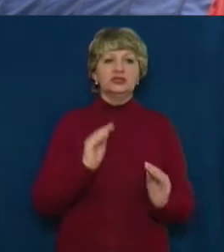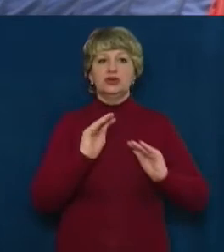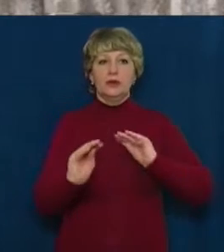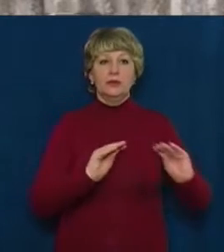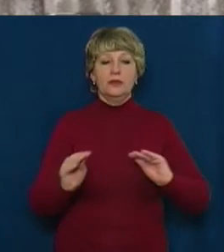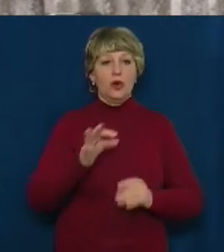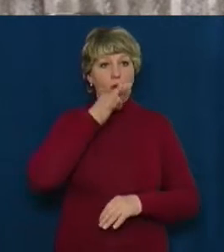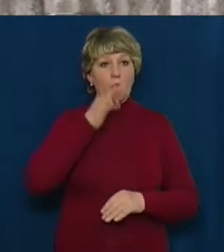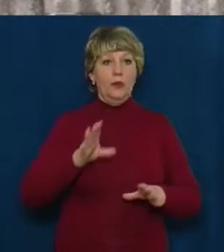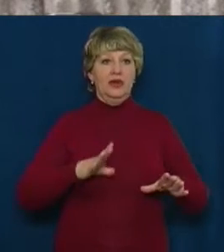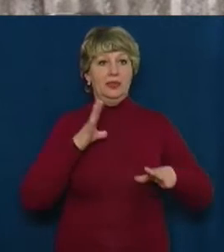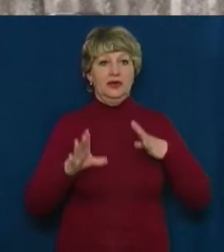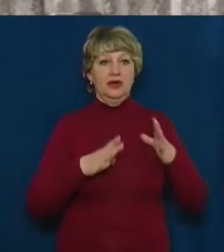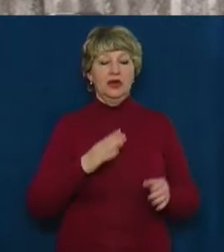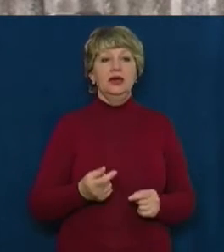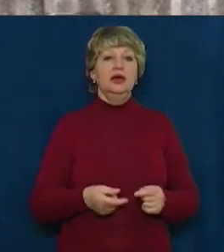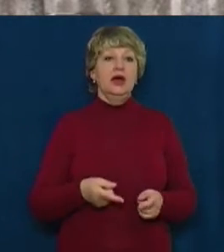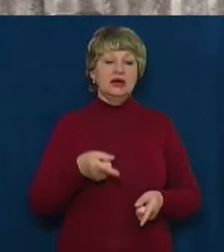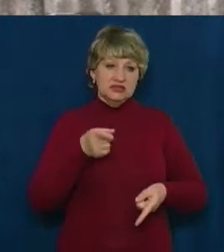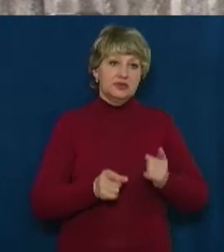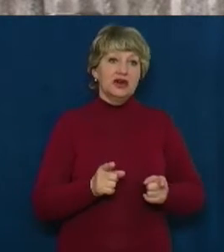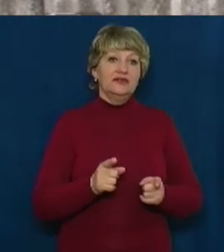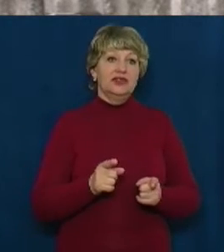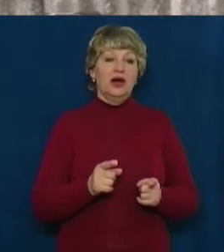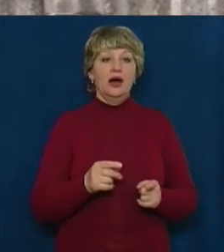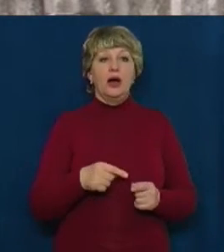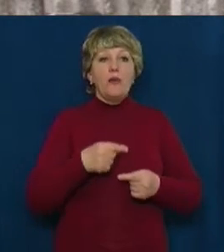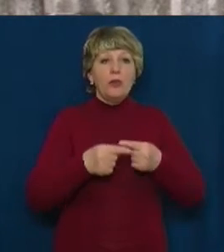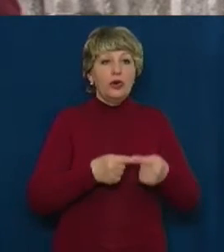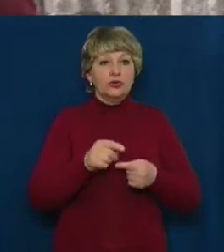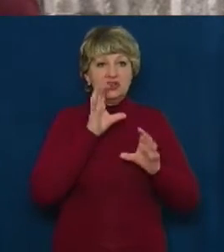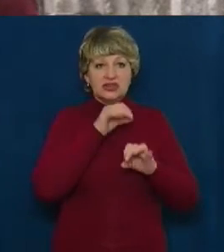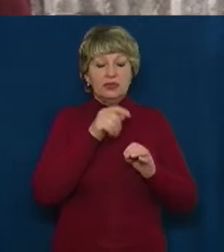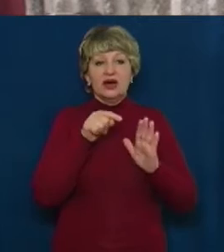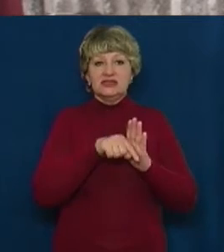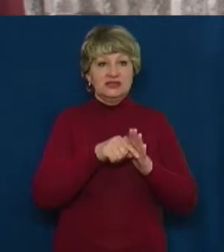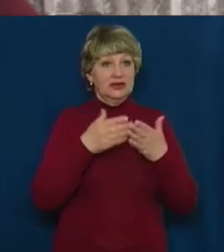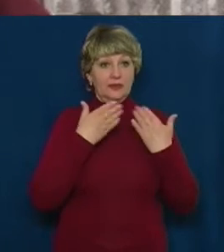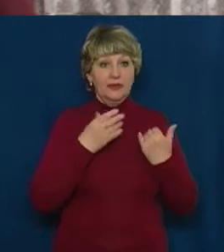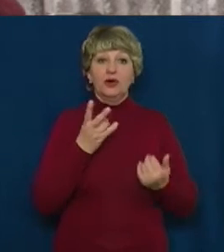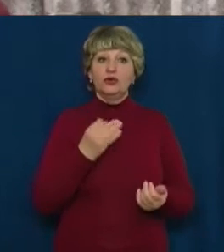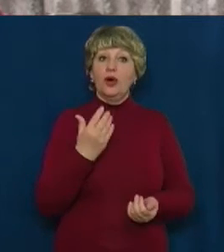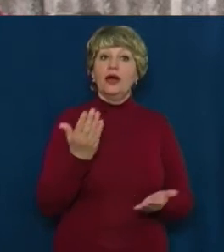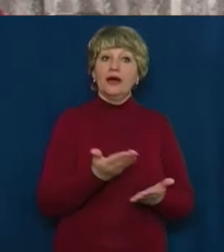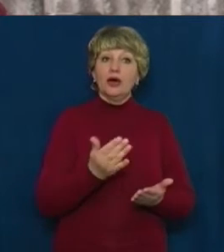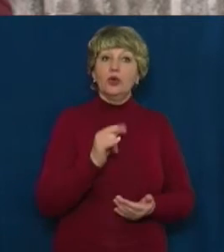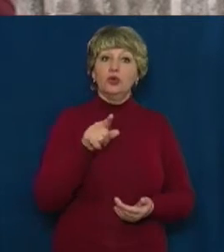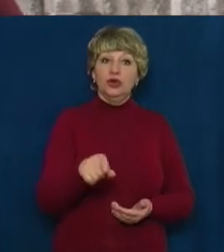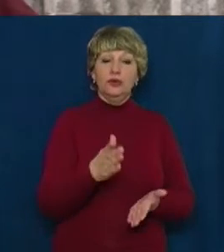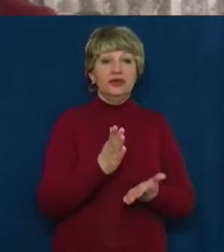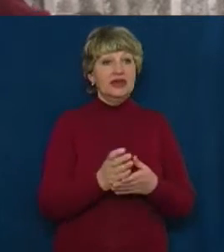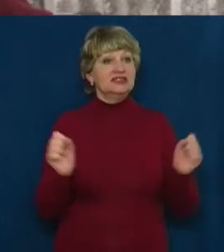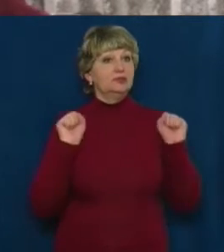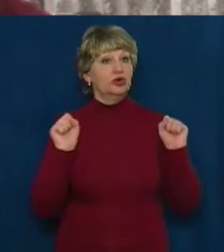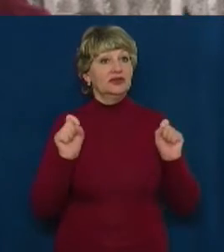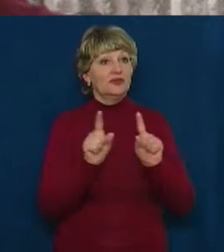тренери. Насправді порода собаки абсолютно не має значення, але має значення її темперамент та якісь спортивні особливості.